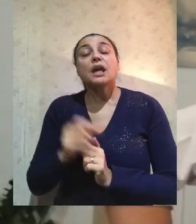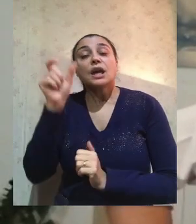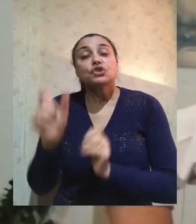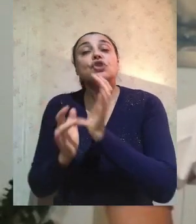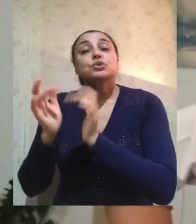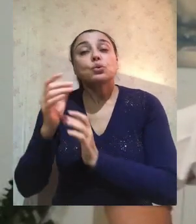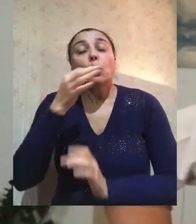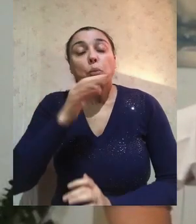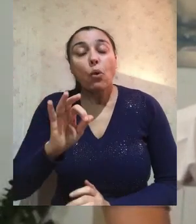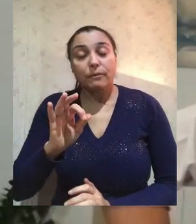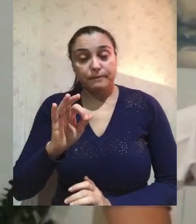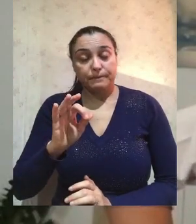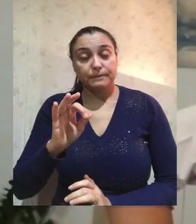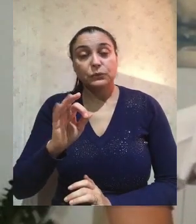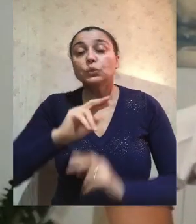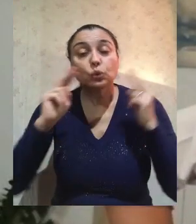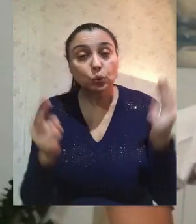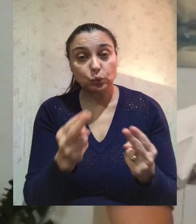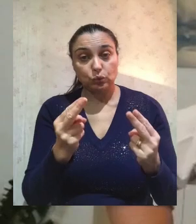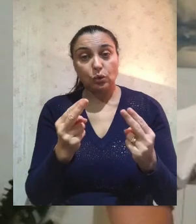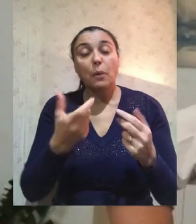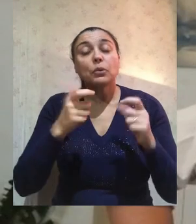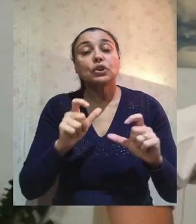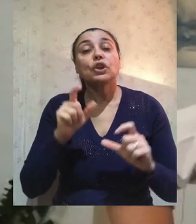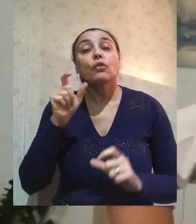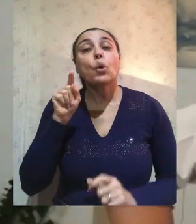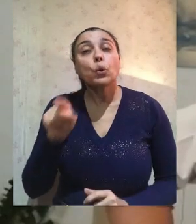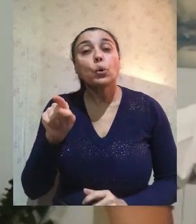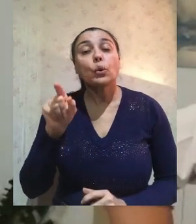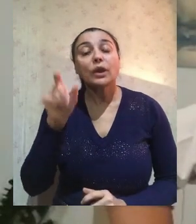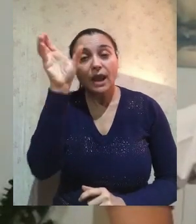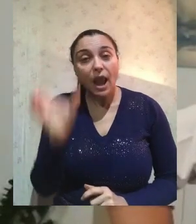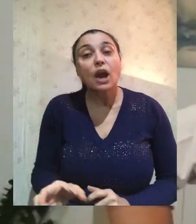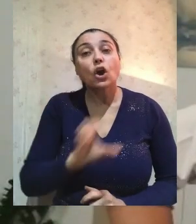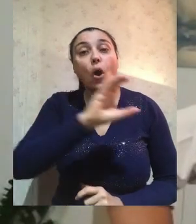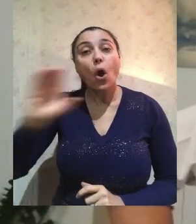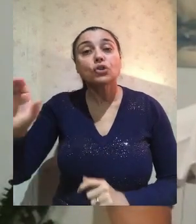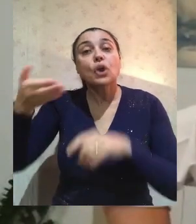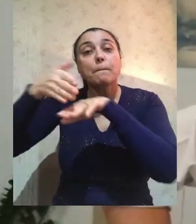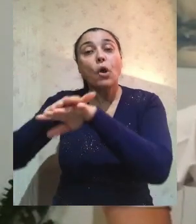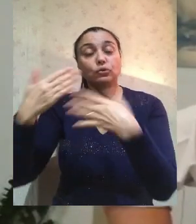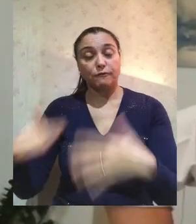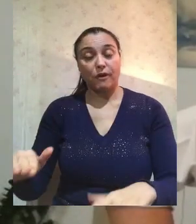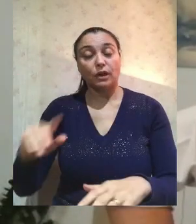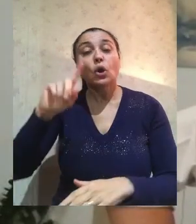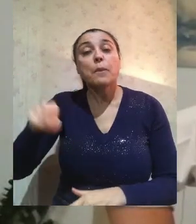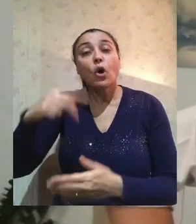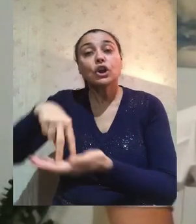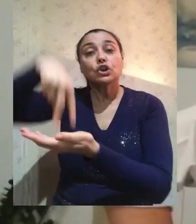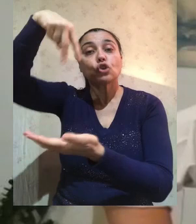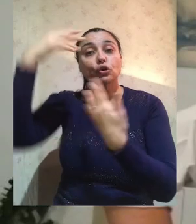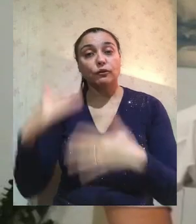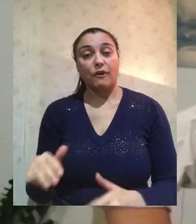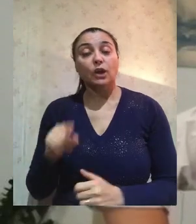perché ha dato la sua vita per noi su quella croce ed è risorto e alla destra del Padre